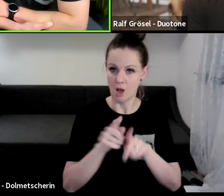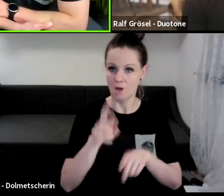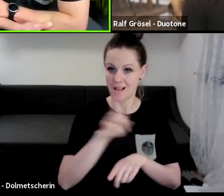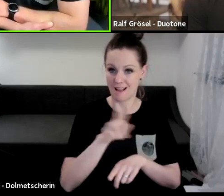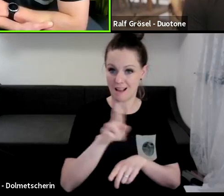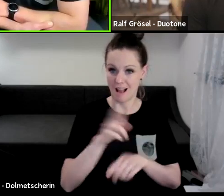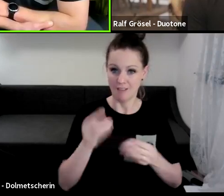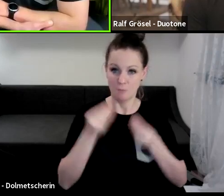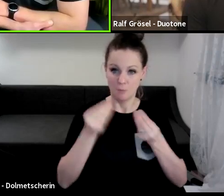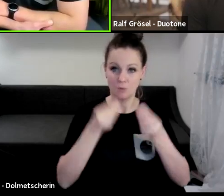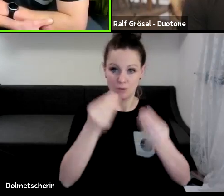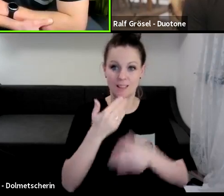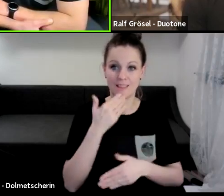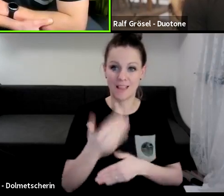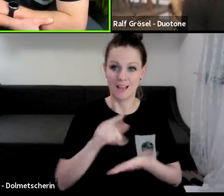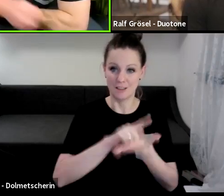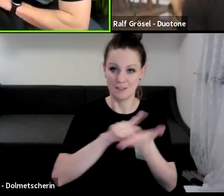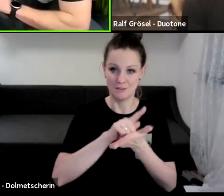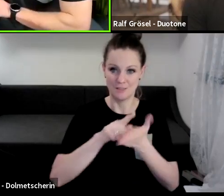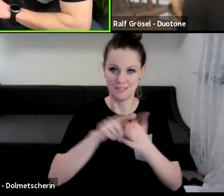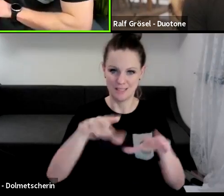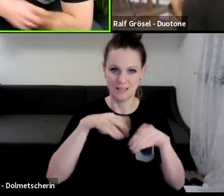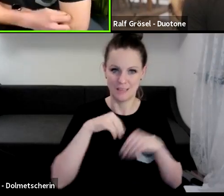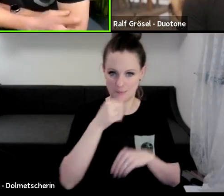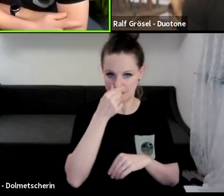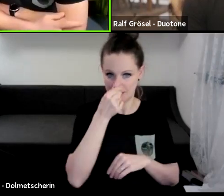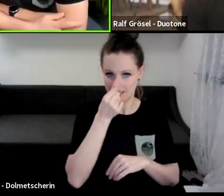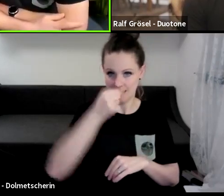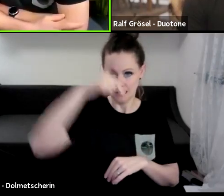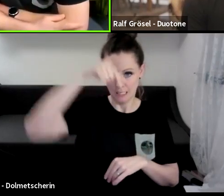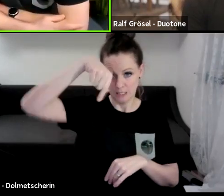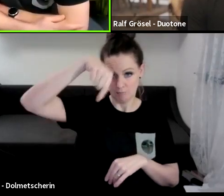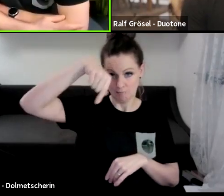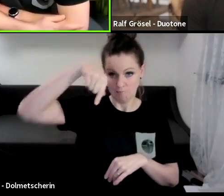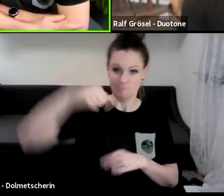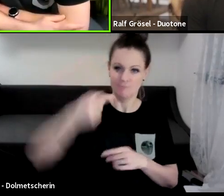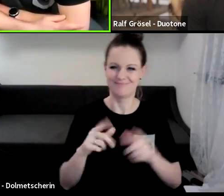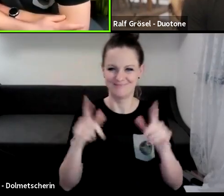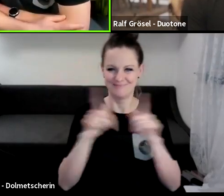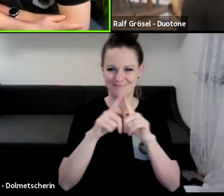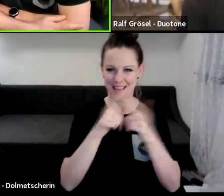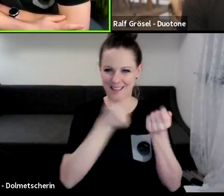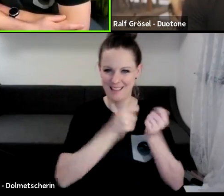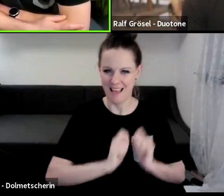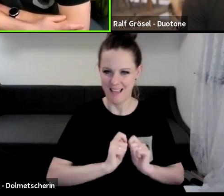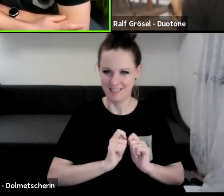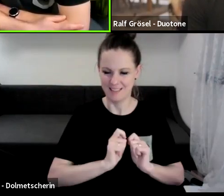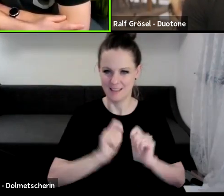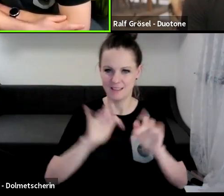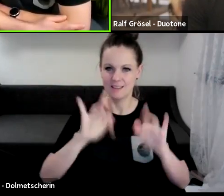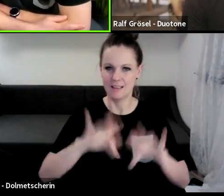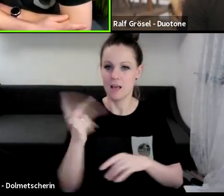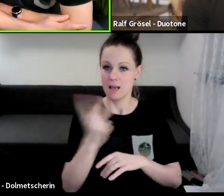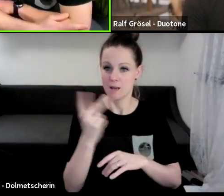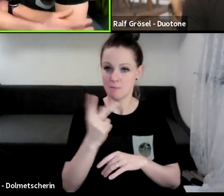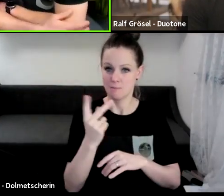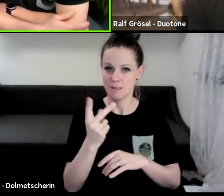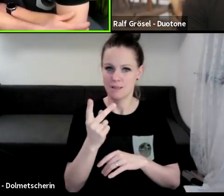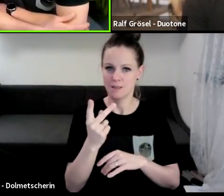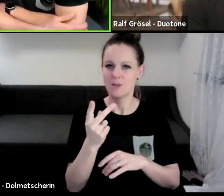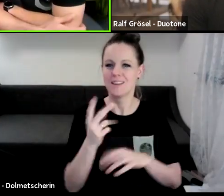Danke für die Zeit. Genau, dann haben wir da unten noch die Marietta und die Anna im Bild, die übersetzt normal beim